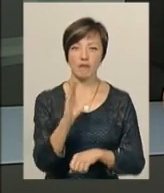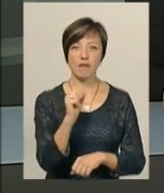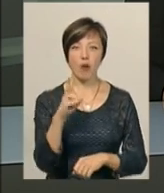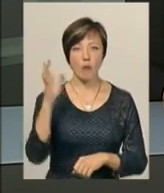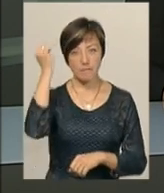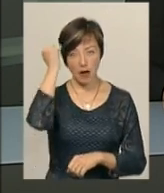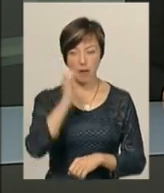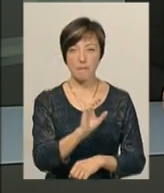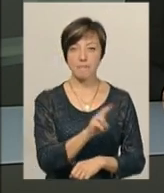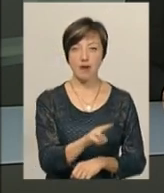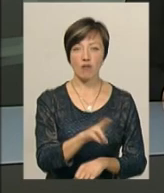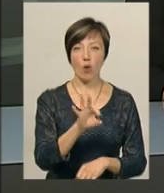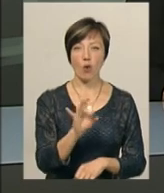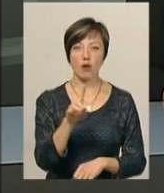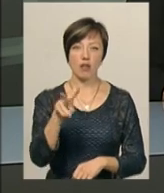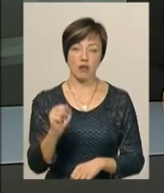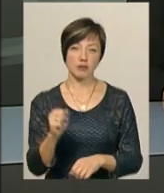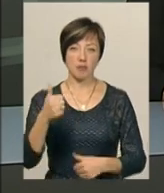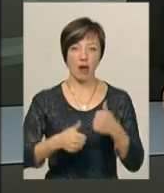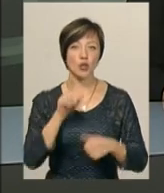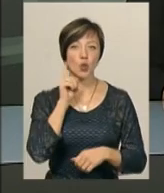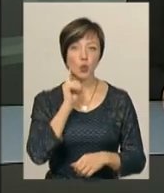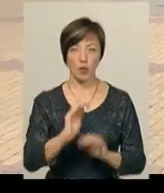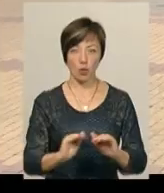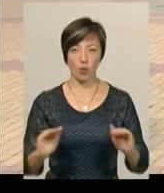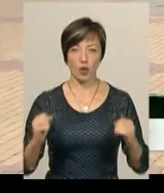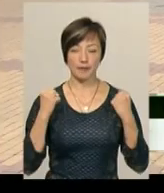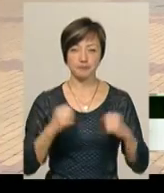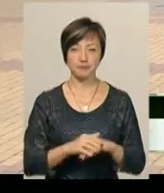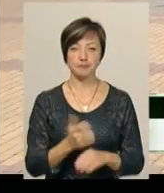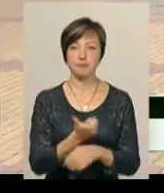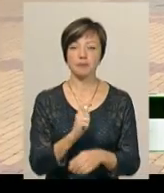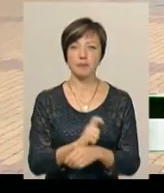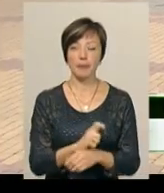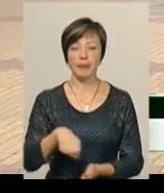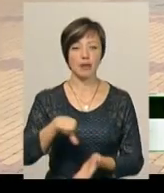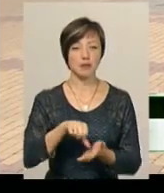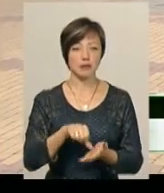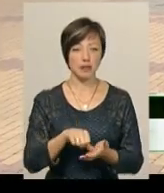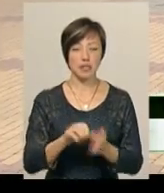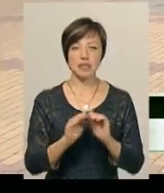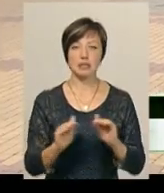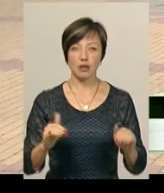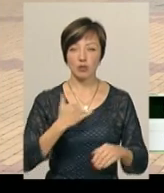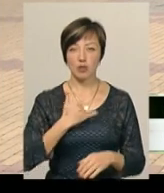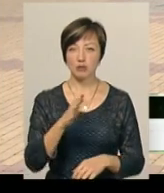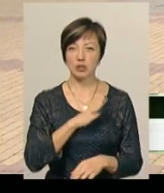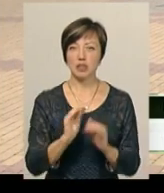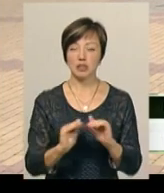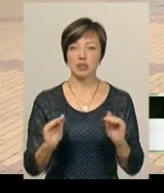пам'яті Павла Орла. Там змагалися юніори. Ми більшість все-таки представляли дітей. У нас було